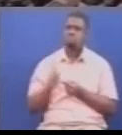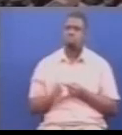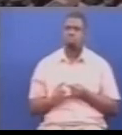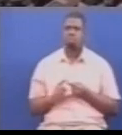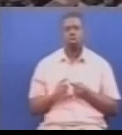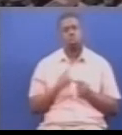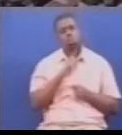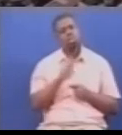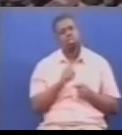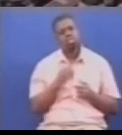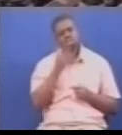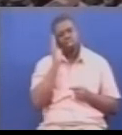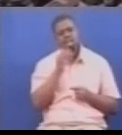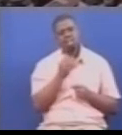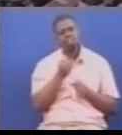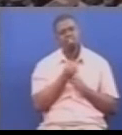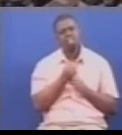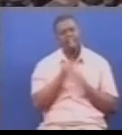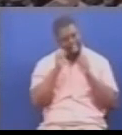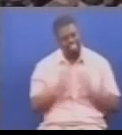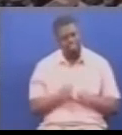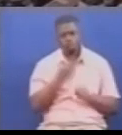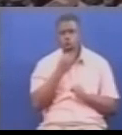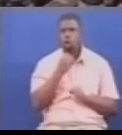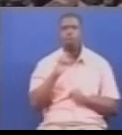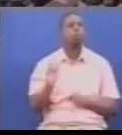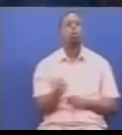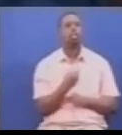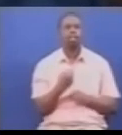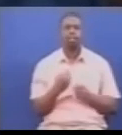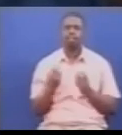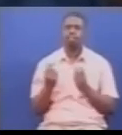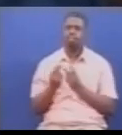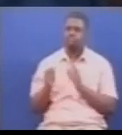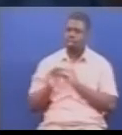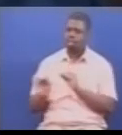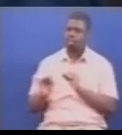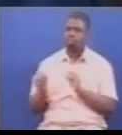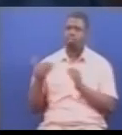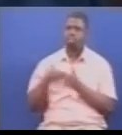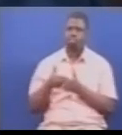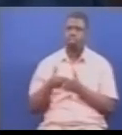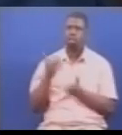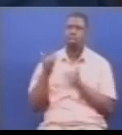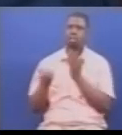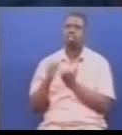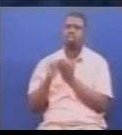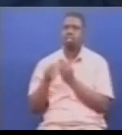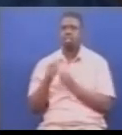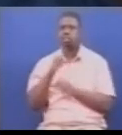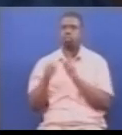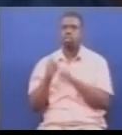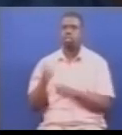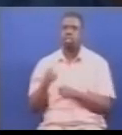isiagize Tohara kwa ya lazima kwa wanaume wote? Na je, elimu kuhusu Tohara imefikicho kwa wanaanchi kwa kiasi gani? Swali hili